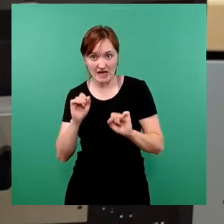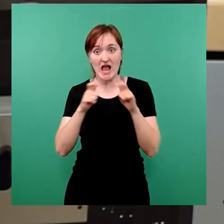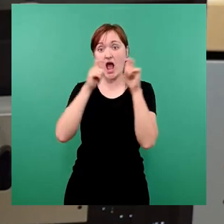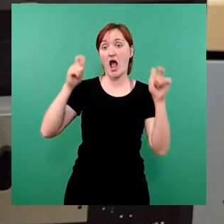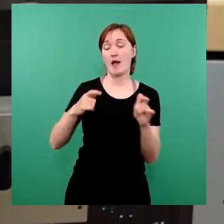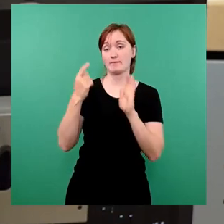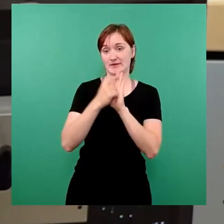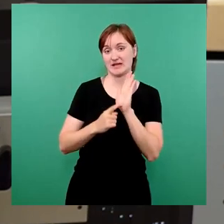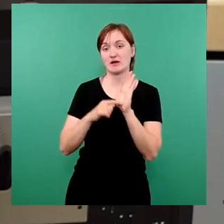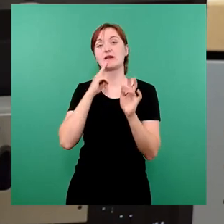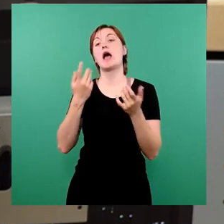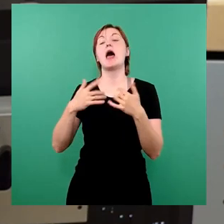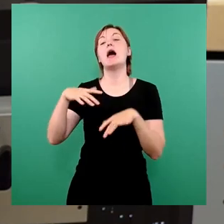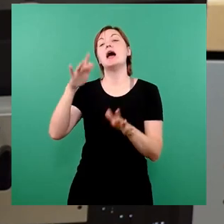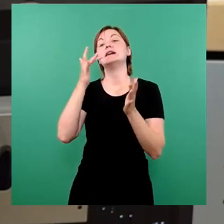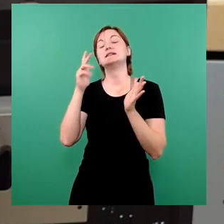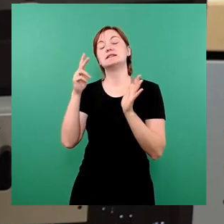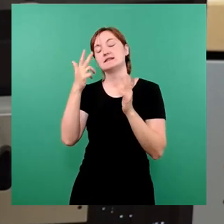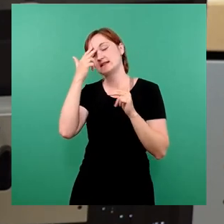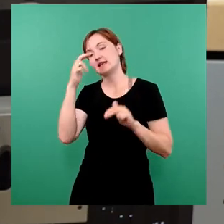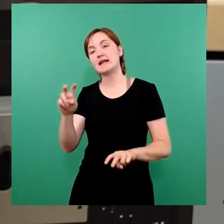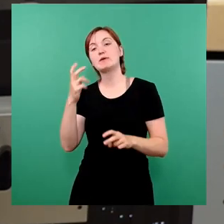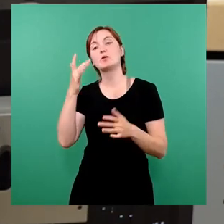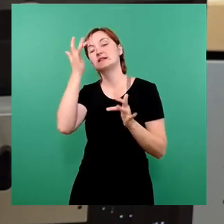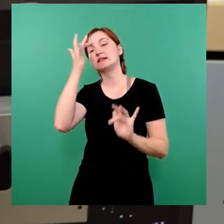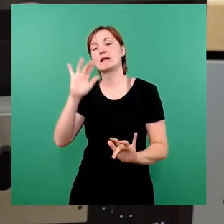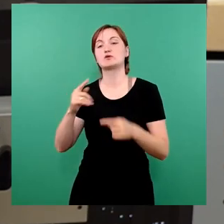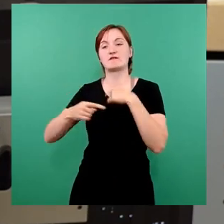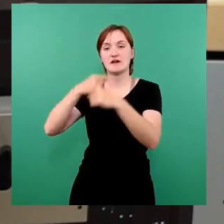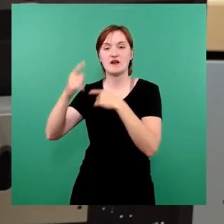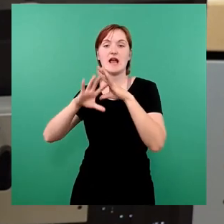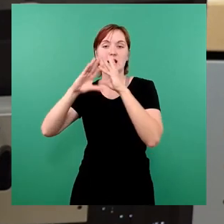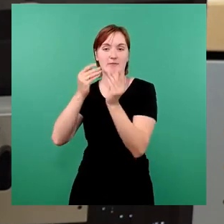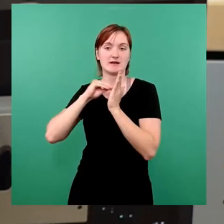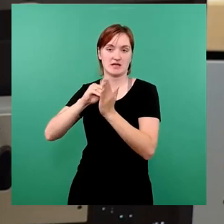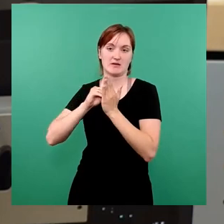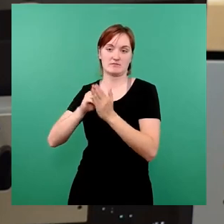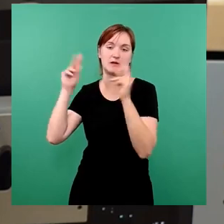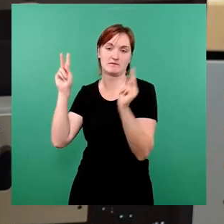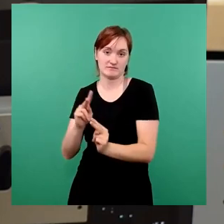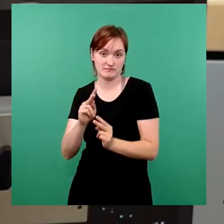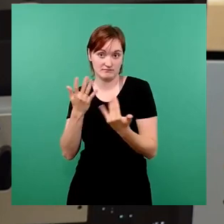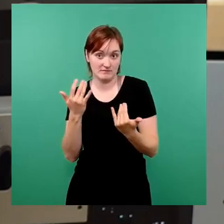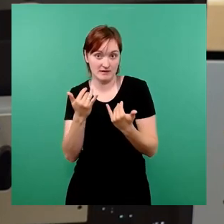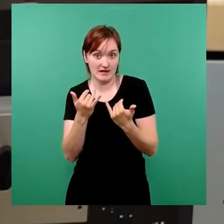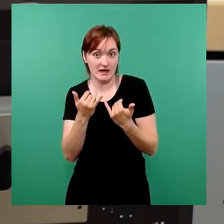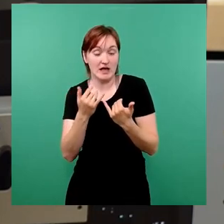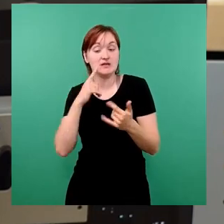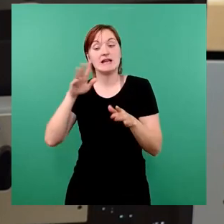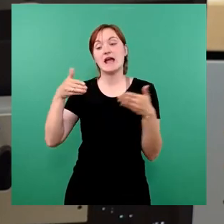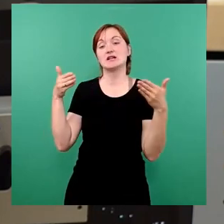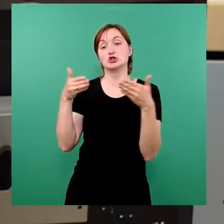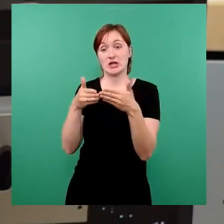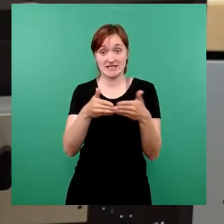betrifft die Genehmigungsverfahren zu machen, damit Vereine und Initiative in den Stadtteilen wieder bereit und vor allen Dingen in der Lage sind, diese Feste